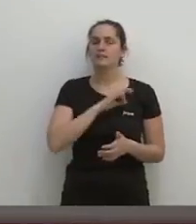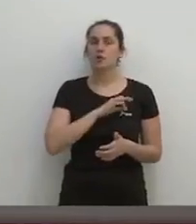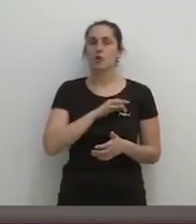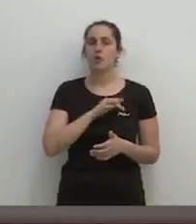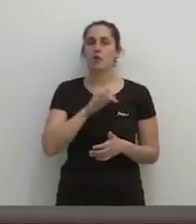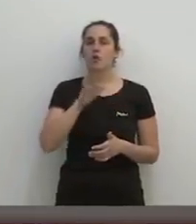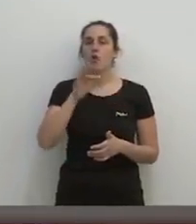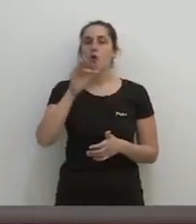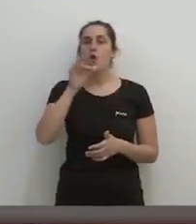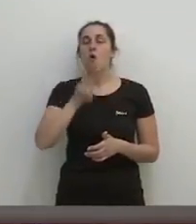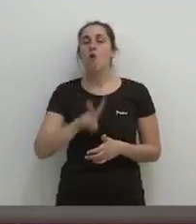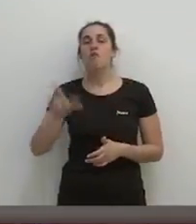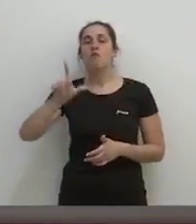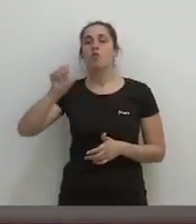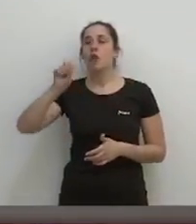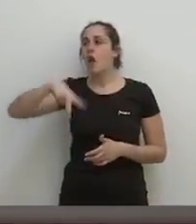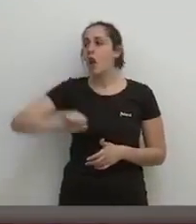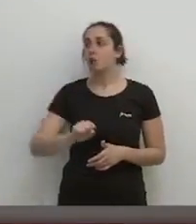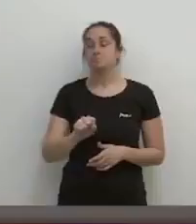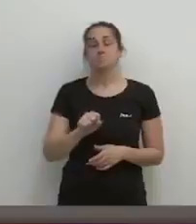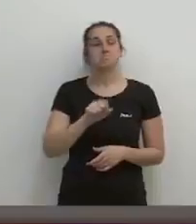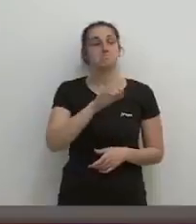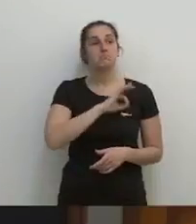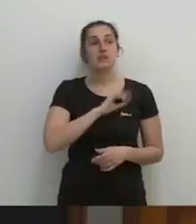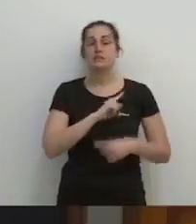El senyor Castillo